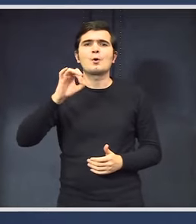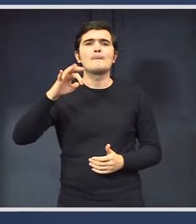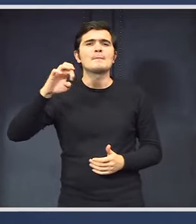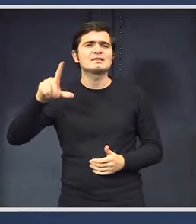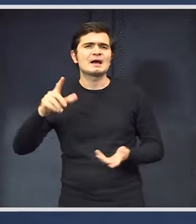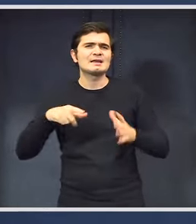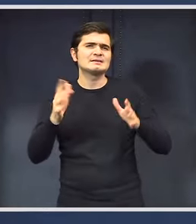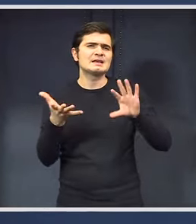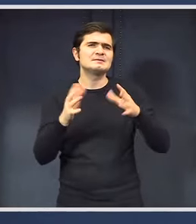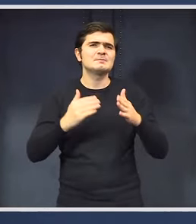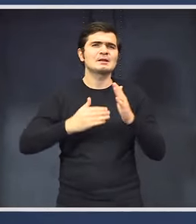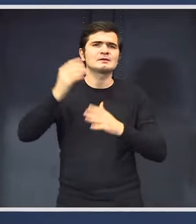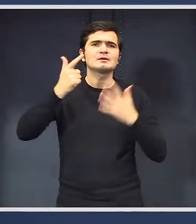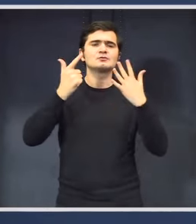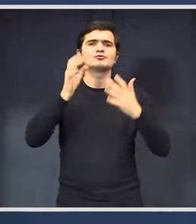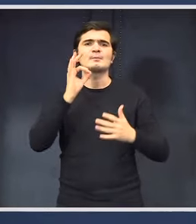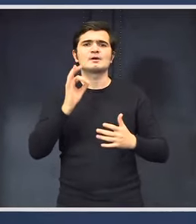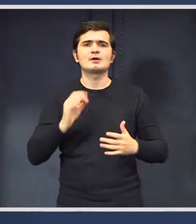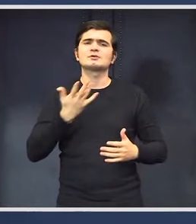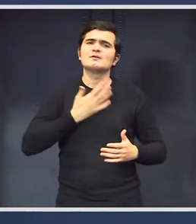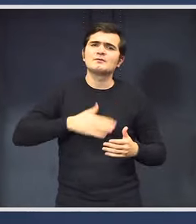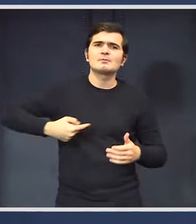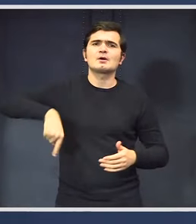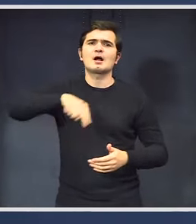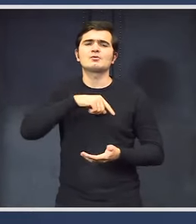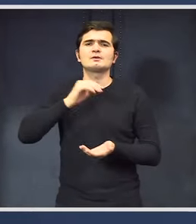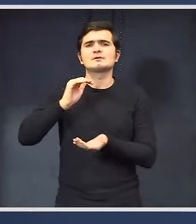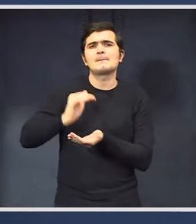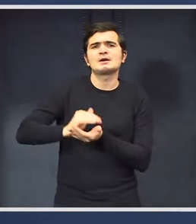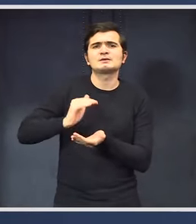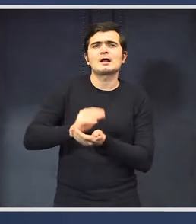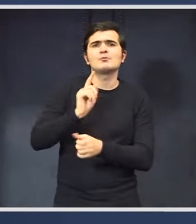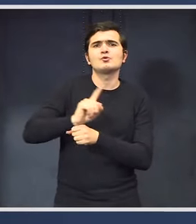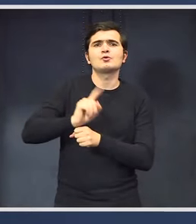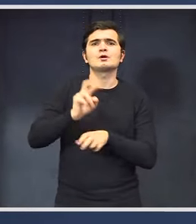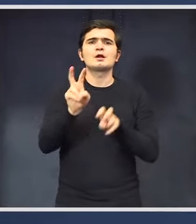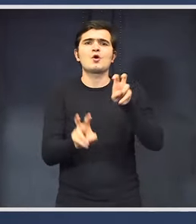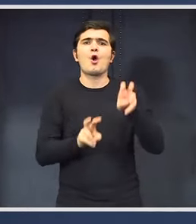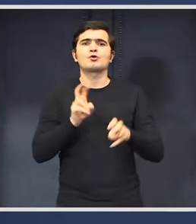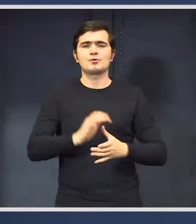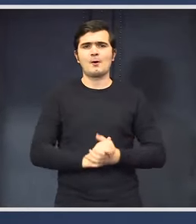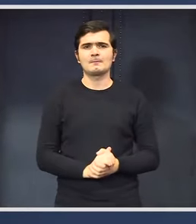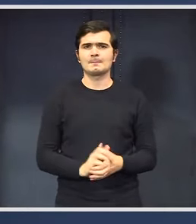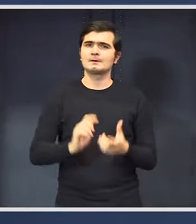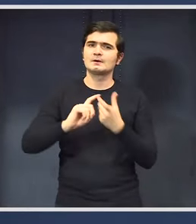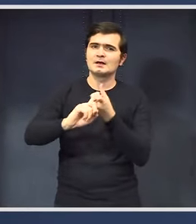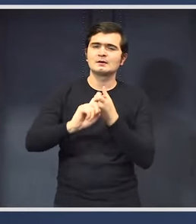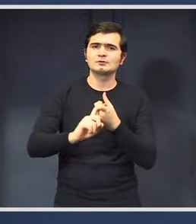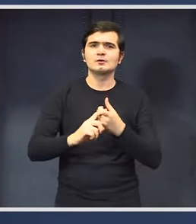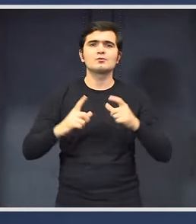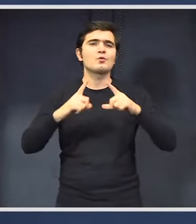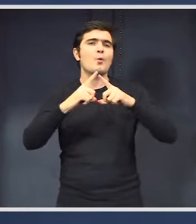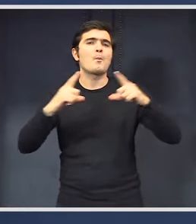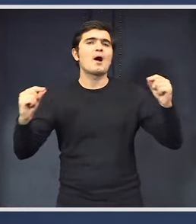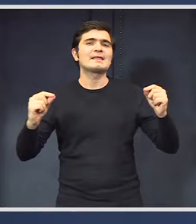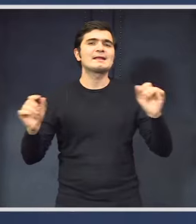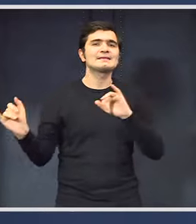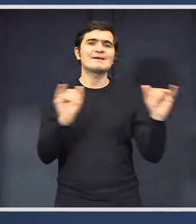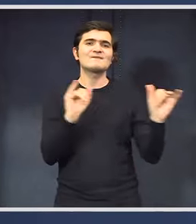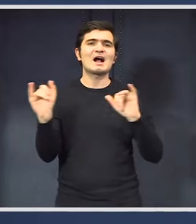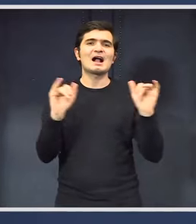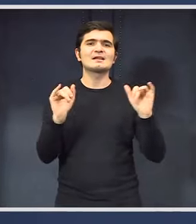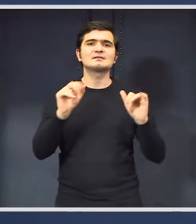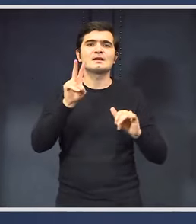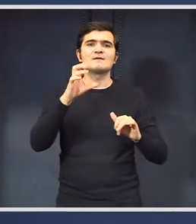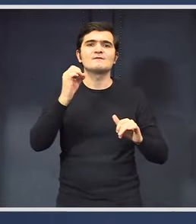Încercăm în aceste condiții să menținem lucrurile sunt control. În ceea ce privește vouchere de vacanță, pentru că am avut